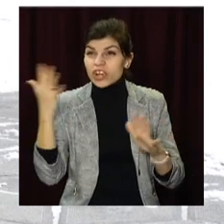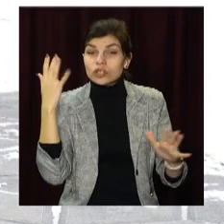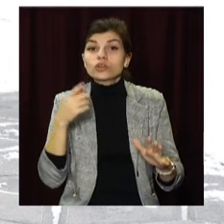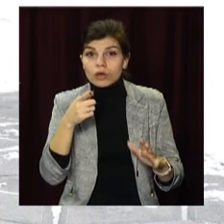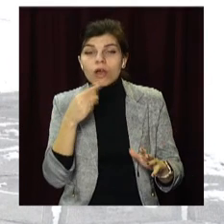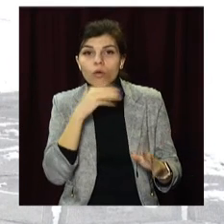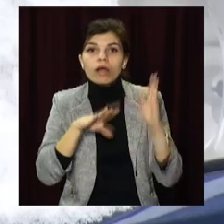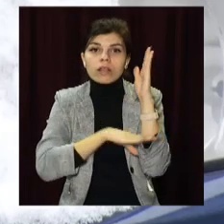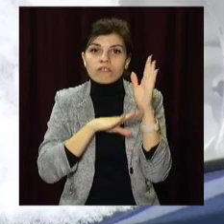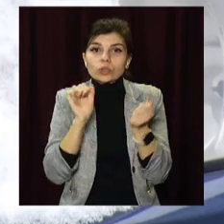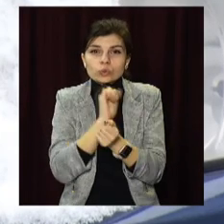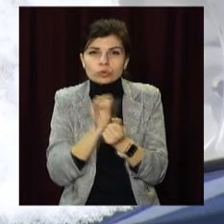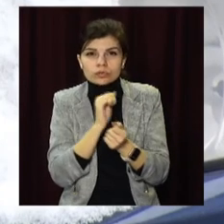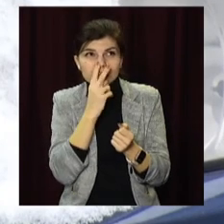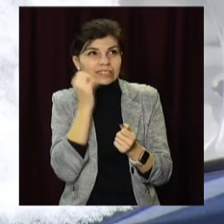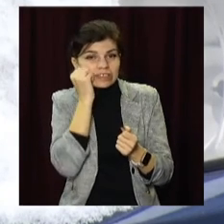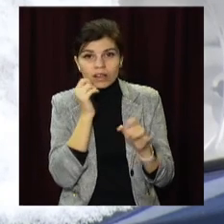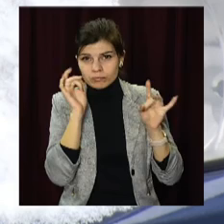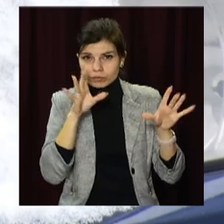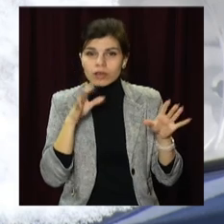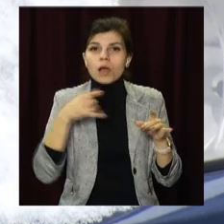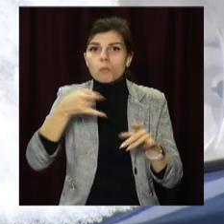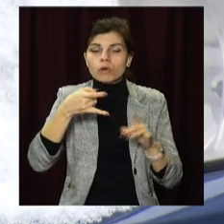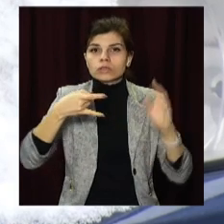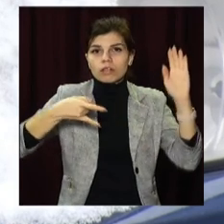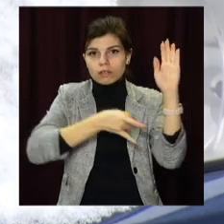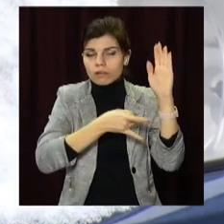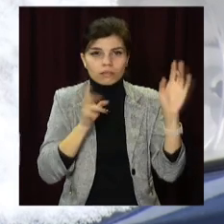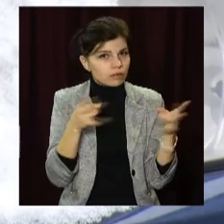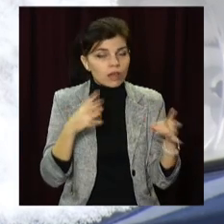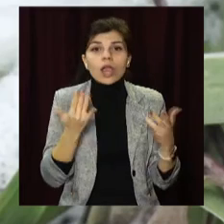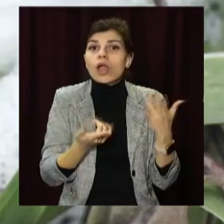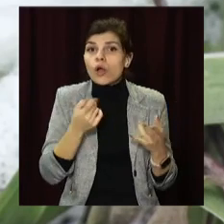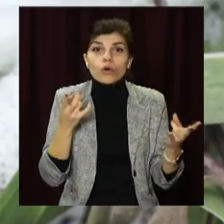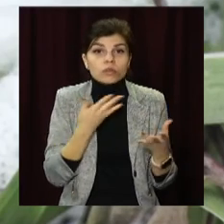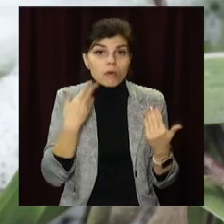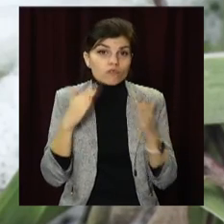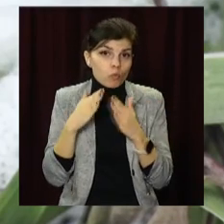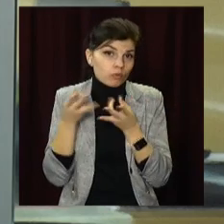погоду, уминати сухі дерева, не залишати під ними автівки і безпотреба не виїжджати з дому.